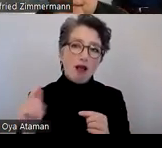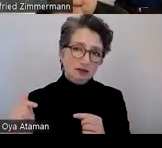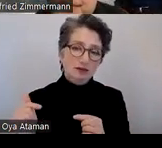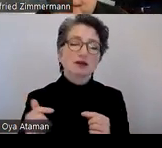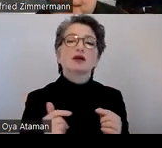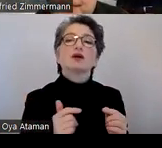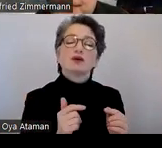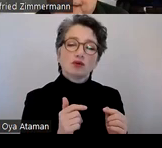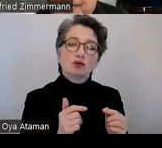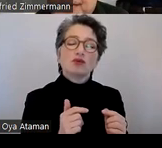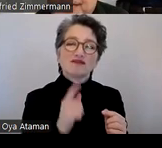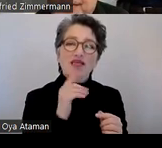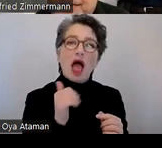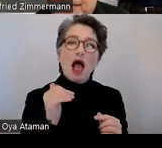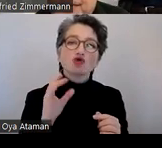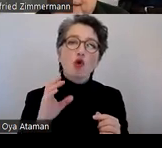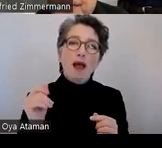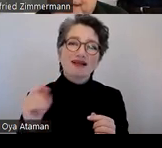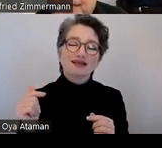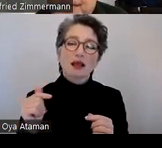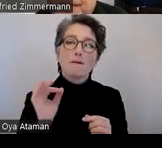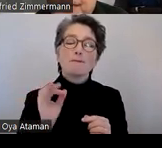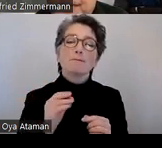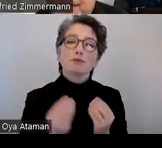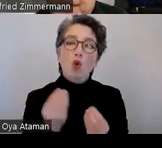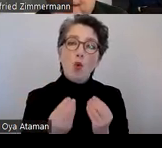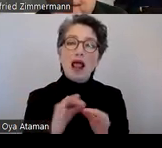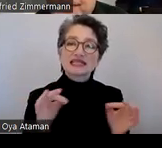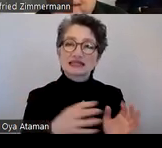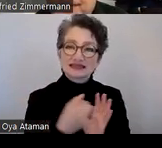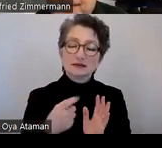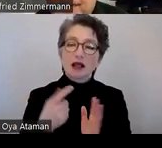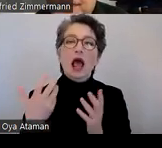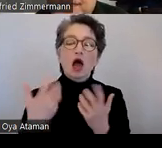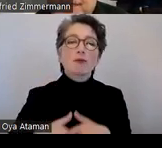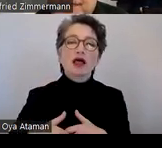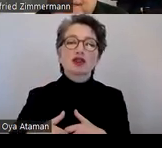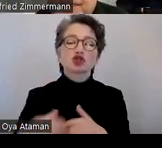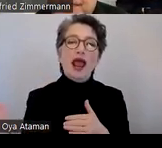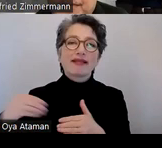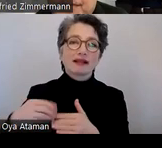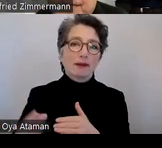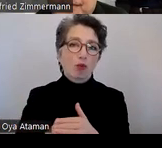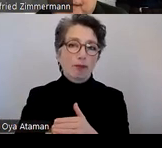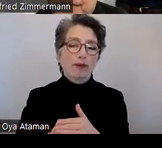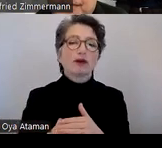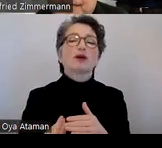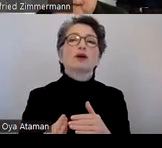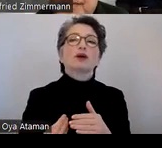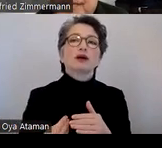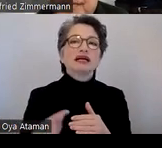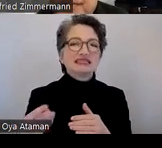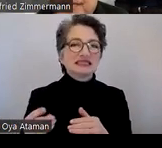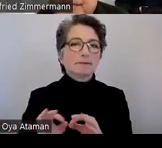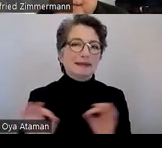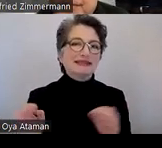Acrobat Pro lizenziert dann kriegt man automatisch in Word dieses Add-In das ist meiner Erfahrung nach ein bisschen besser